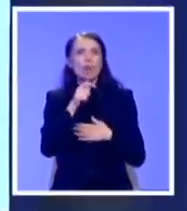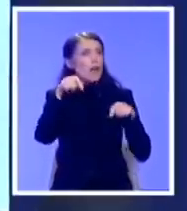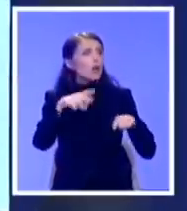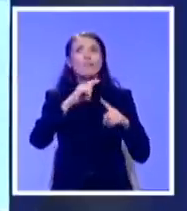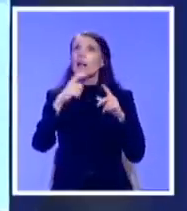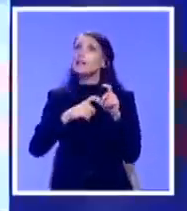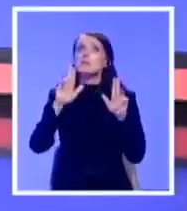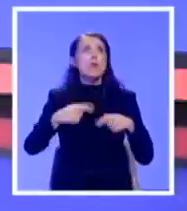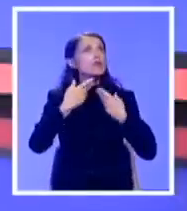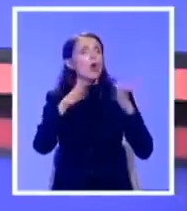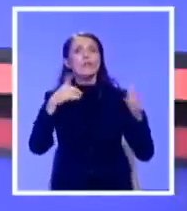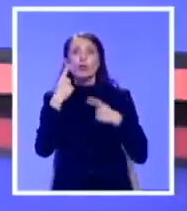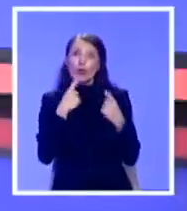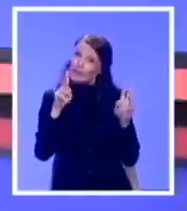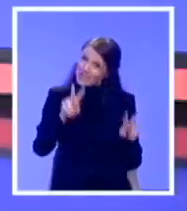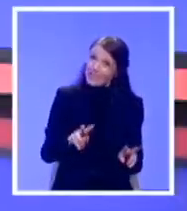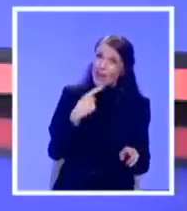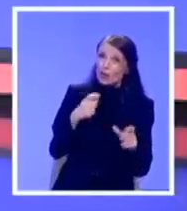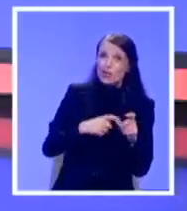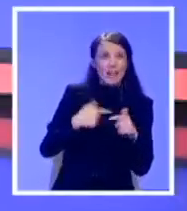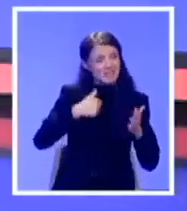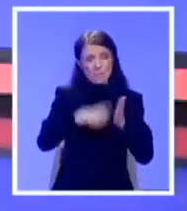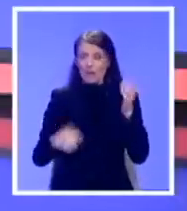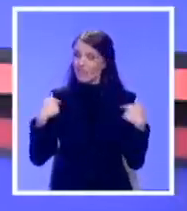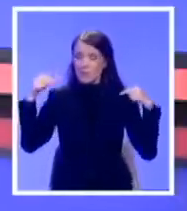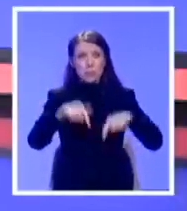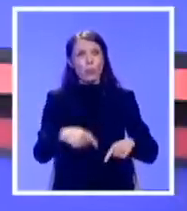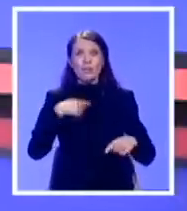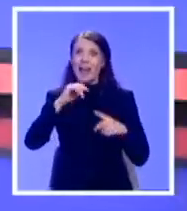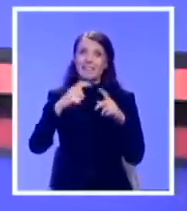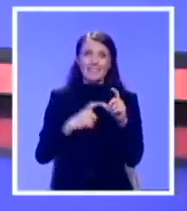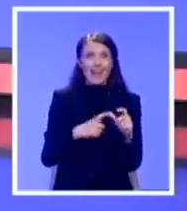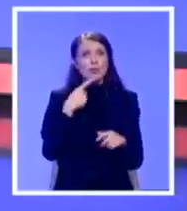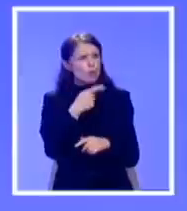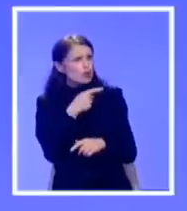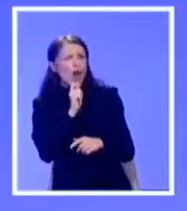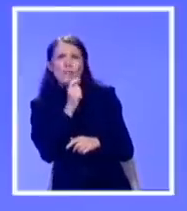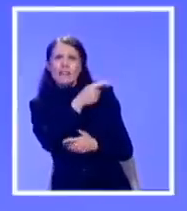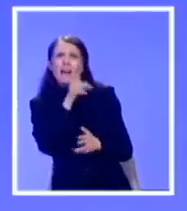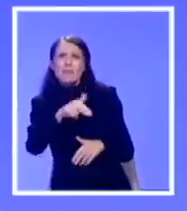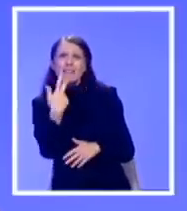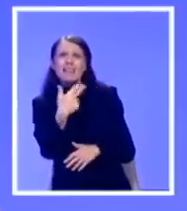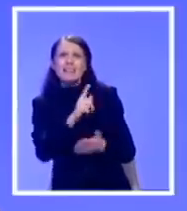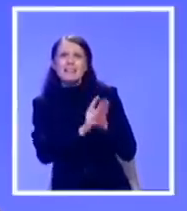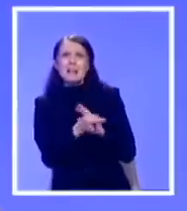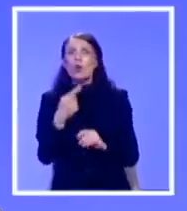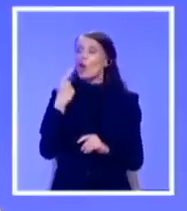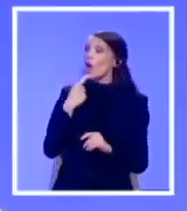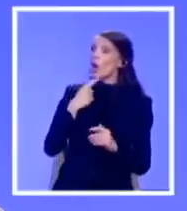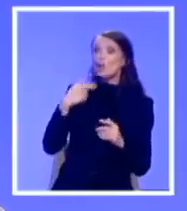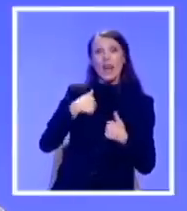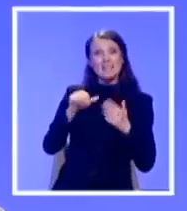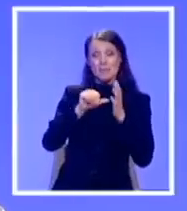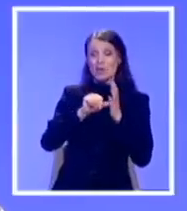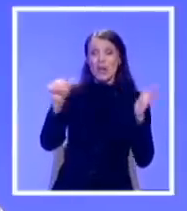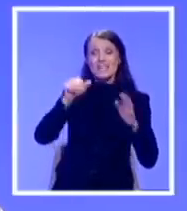policiju znate. Ali vidite da pričate sve što želite. 30 minuta ste imali na raspolaganju. meseci sam na čelu pokretna slobodnih građana. Ja sam prvi put